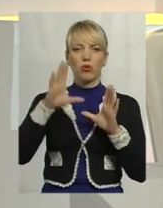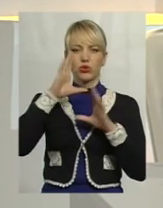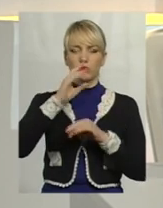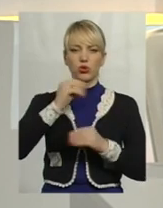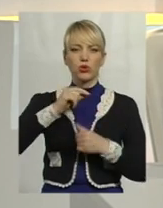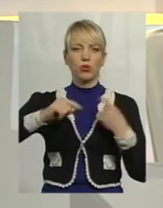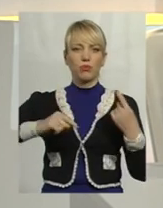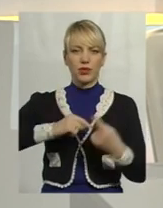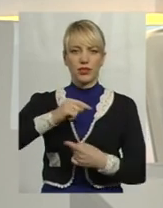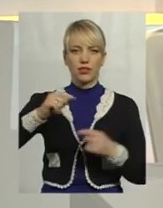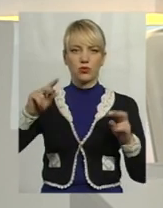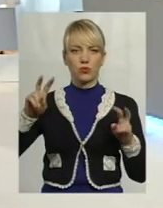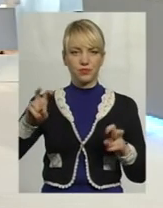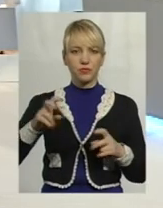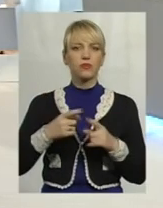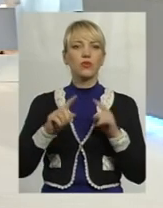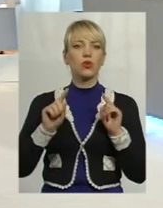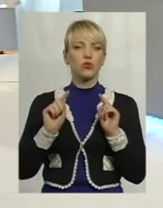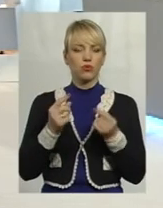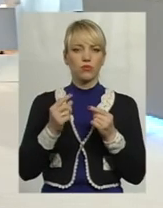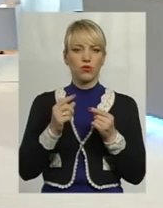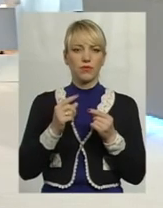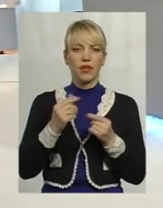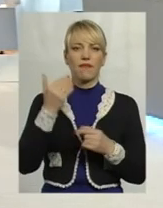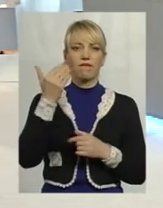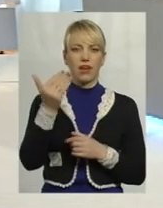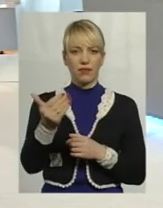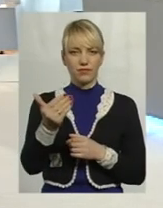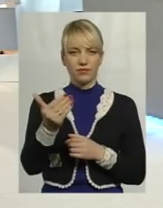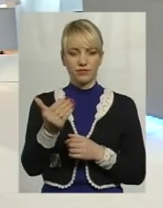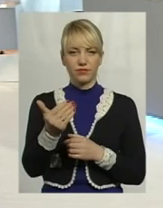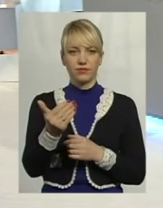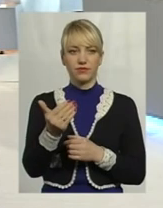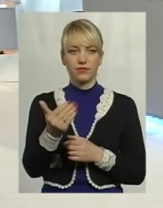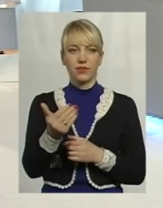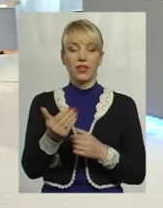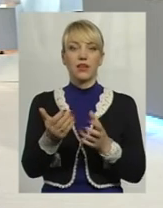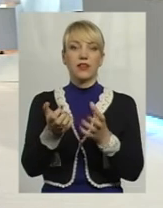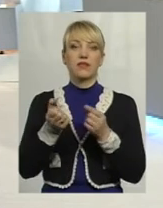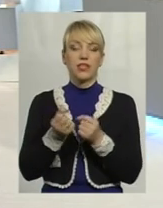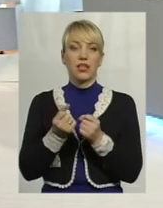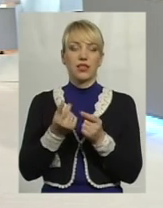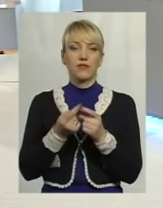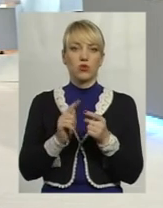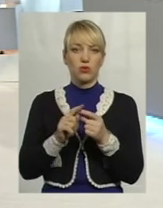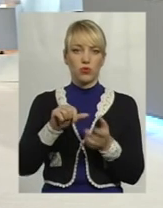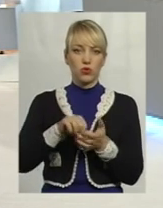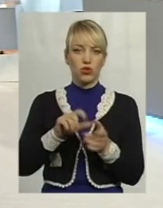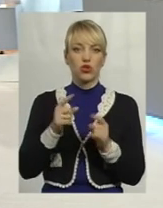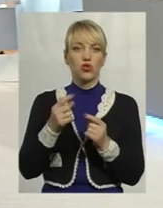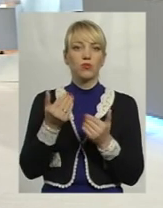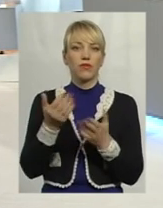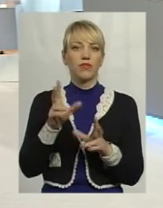чому ви взяли в цьому участь? Чому ви